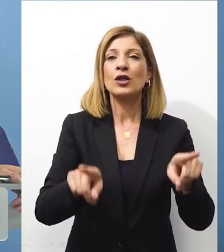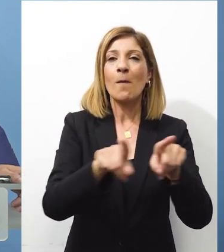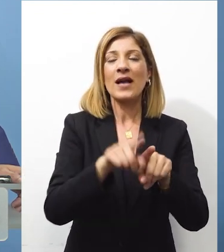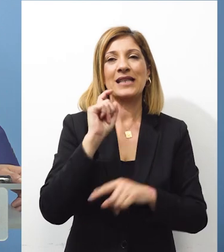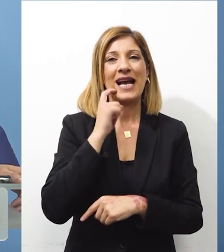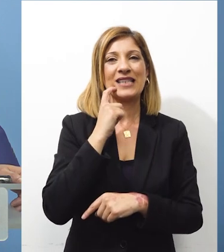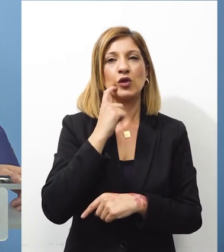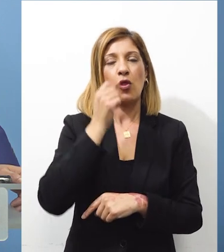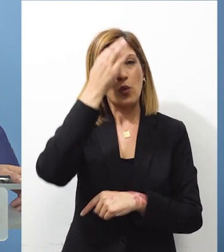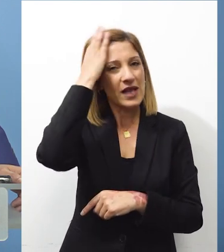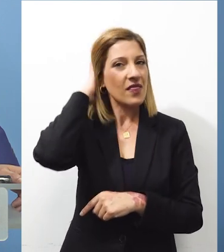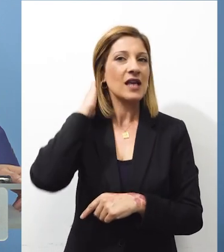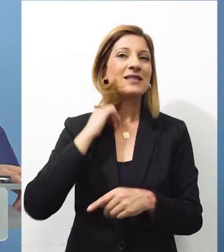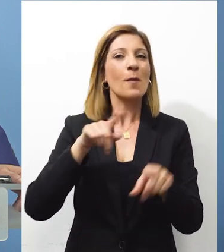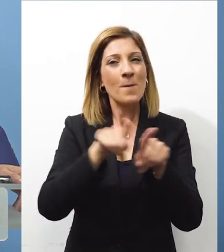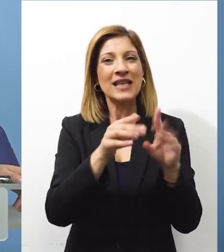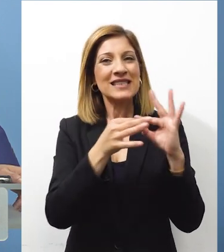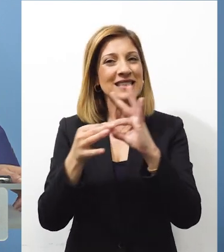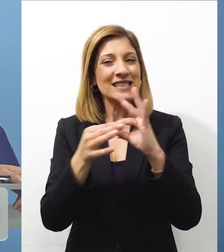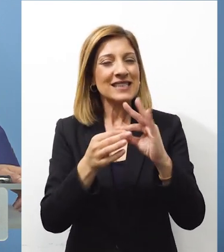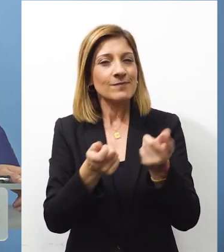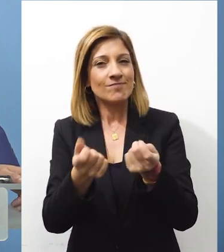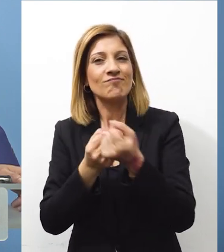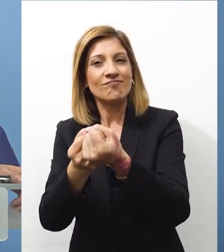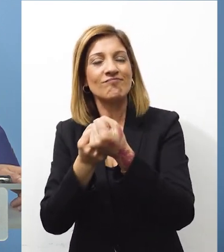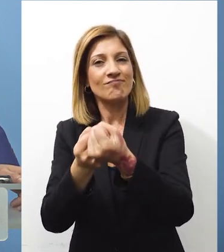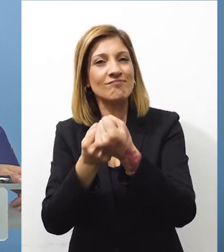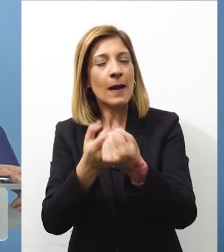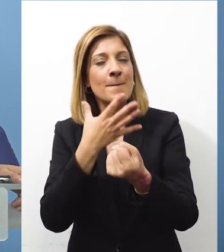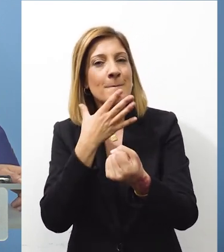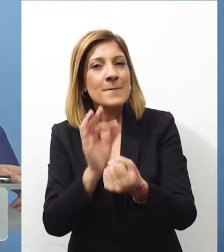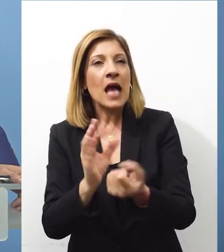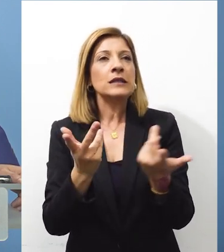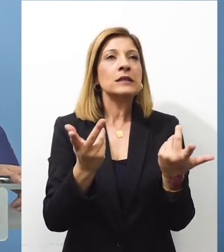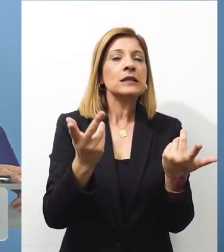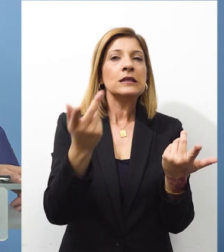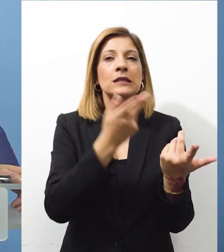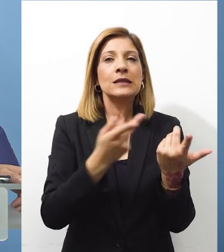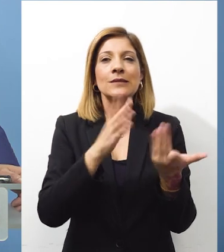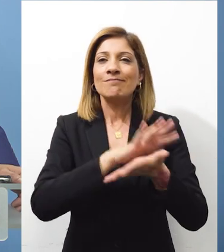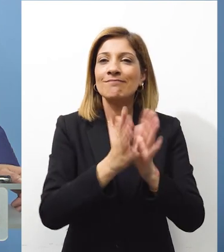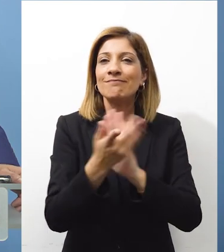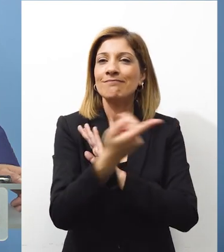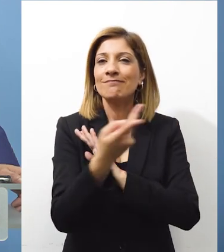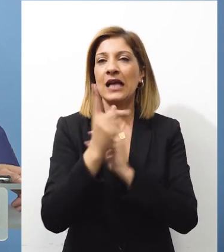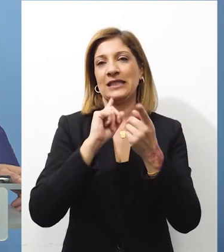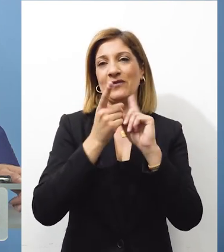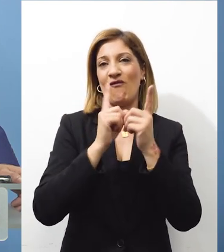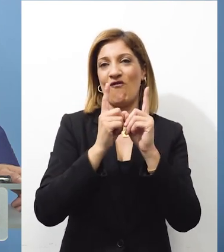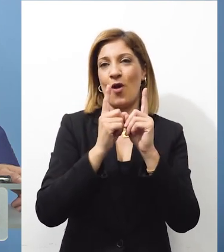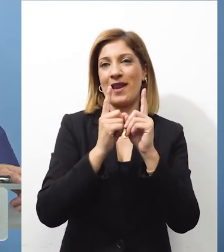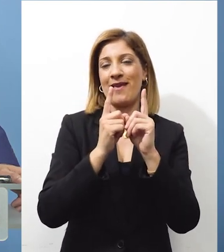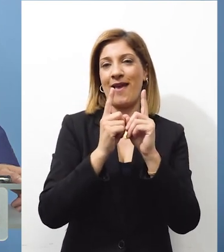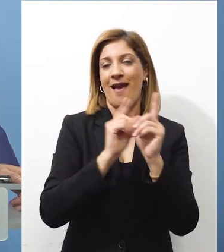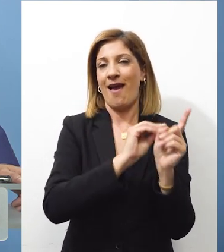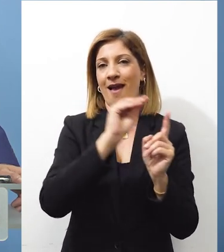αφήνονται εικόνες ότι υπήρξε κάποιον είδος εντός εισαγωγικών βολέμα Δεν νομίζω